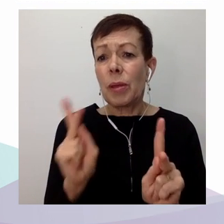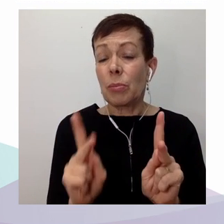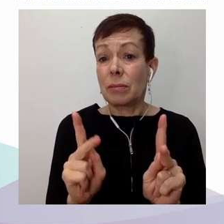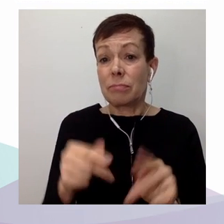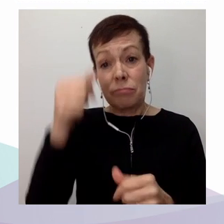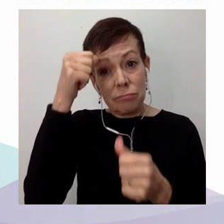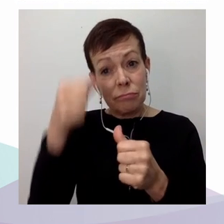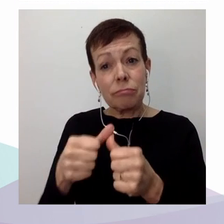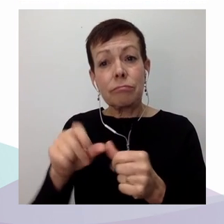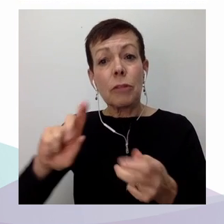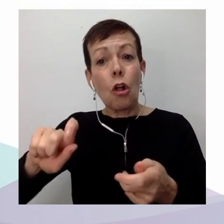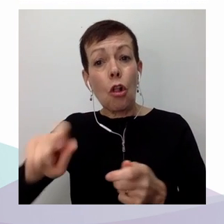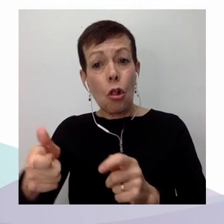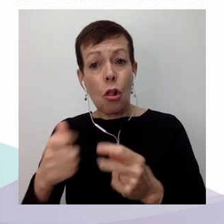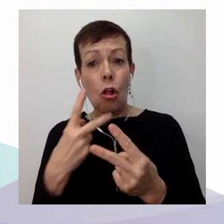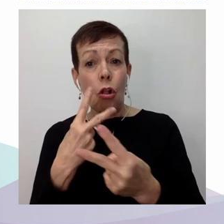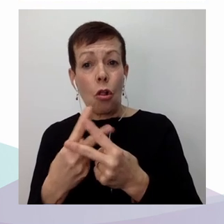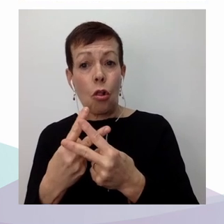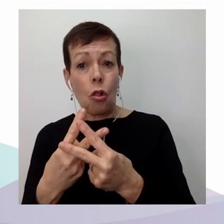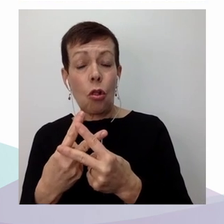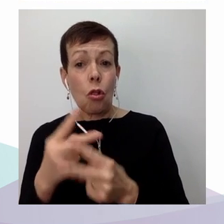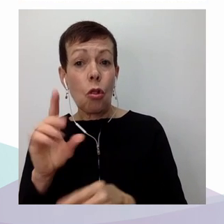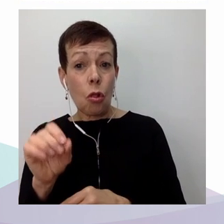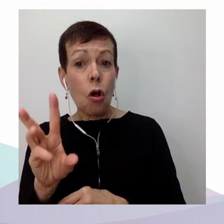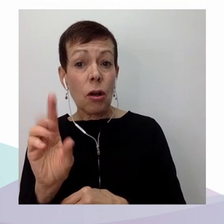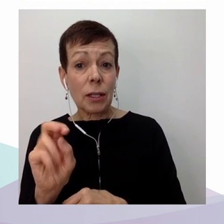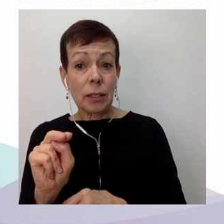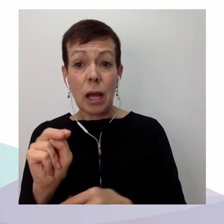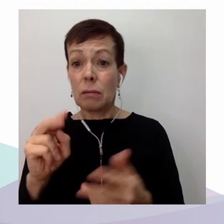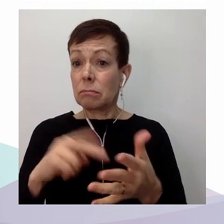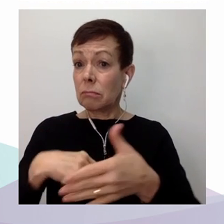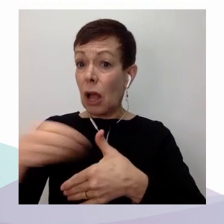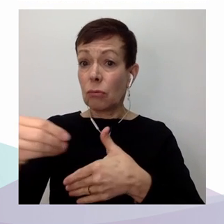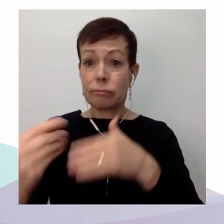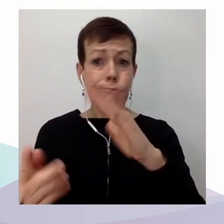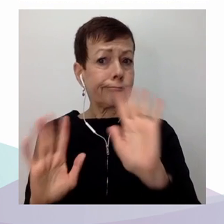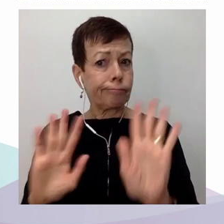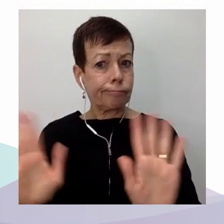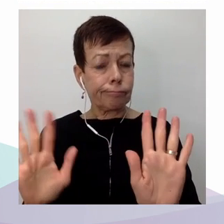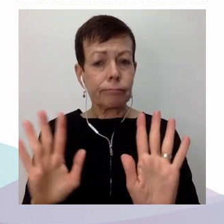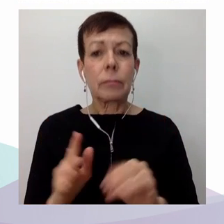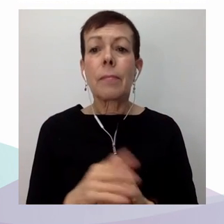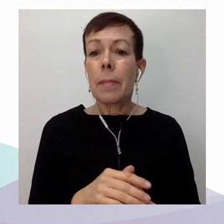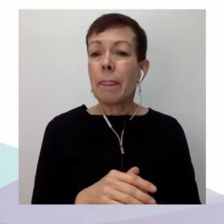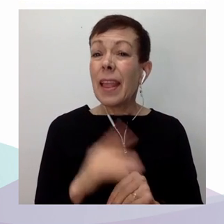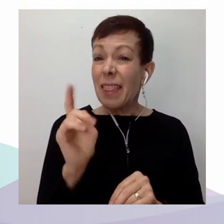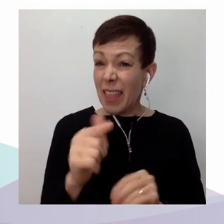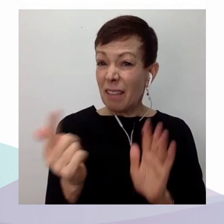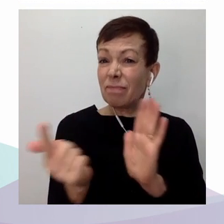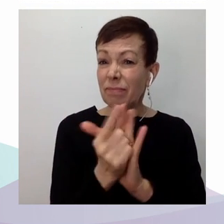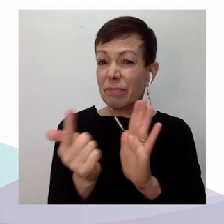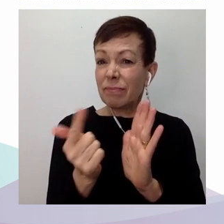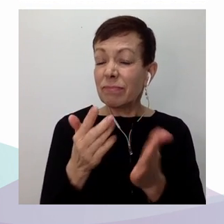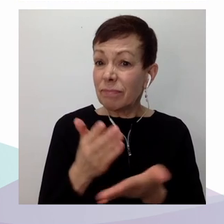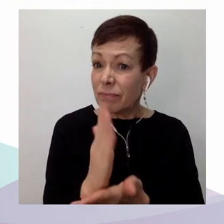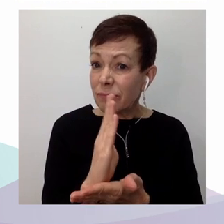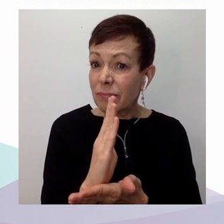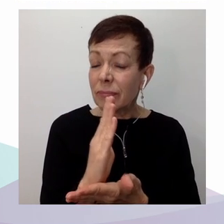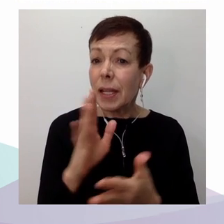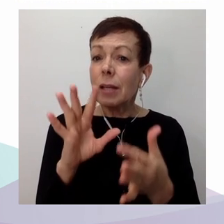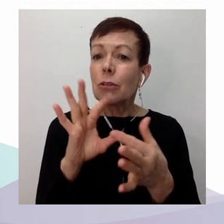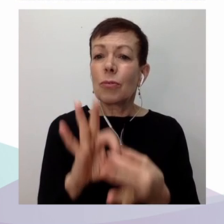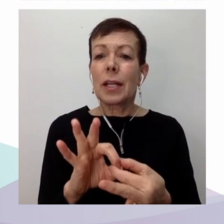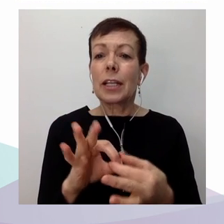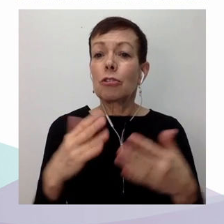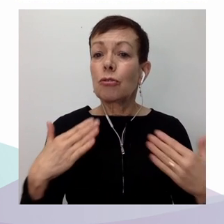atteintes aux droits à la santé ont aussi eu un impact sur le droit à la vie et à la sécurité des personnes malades en attente d